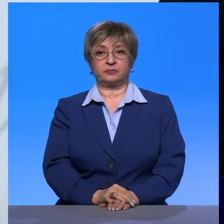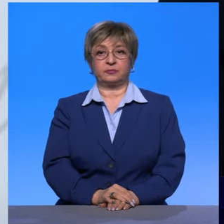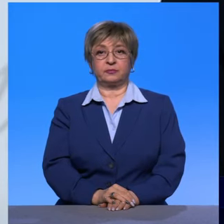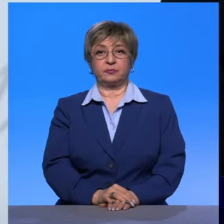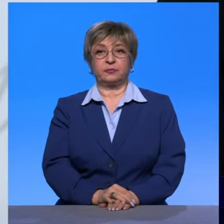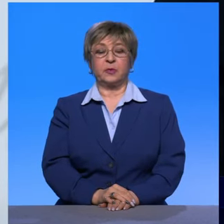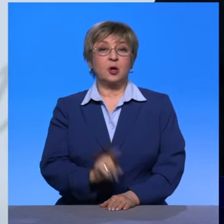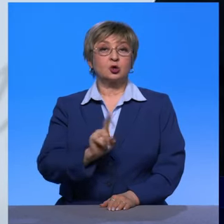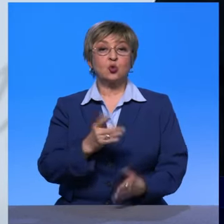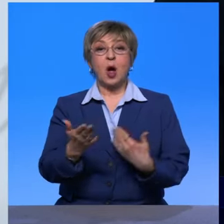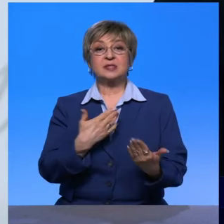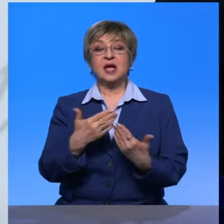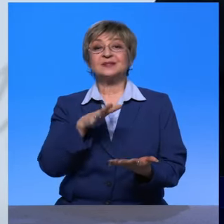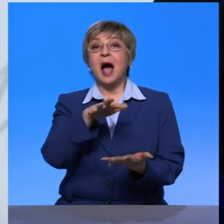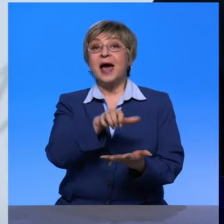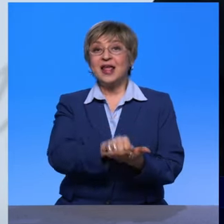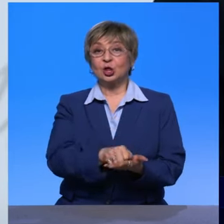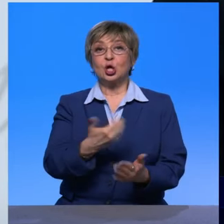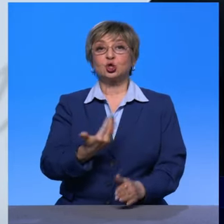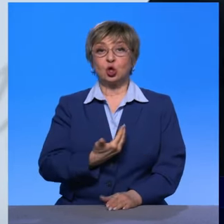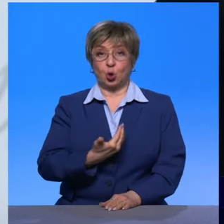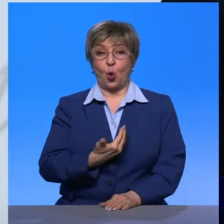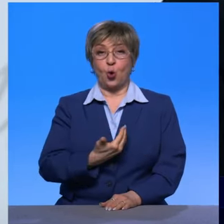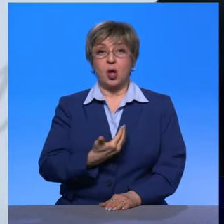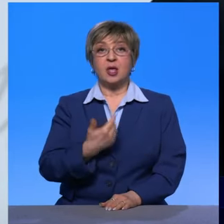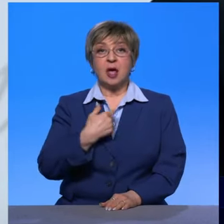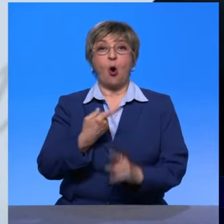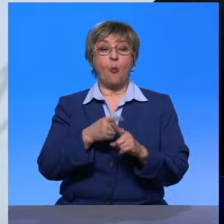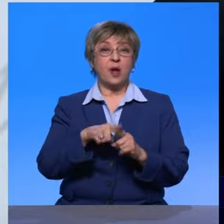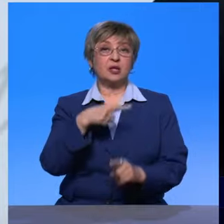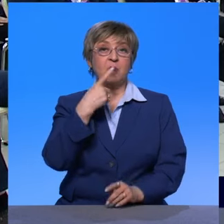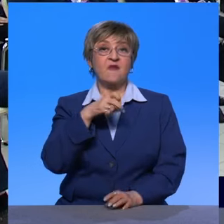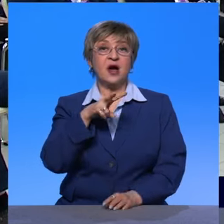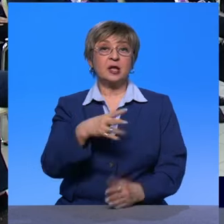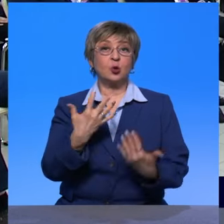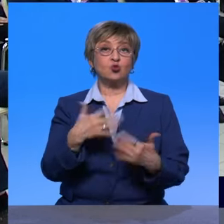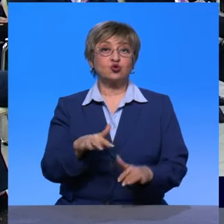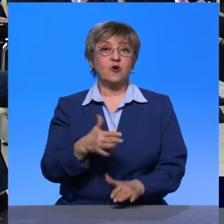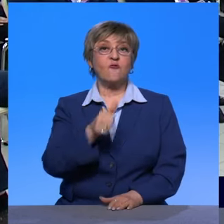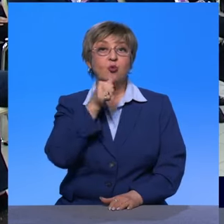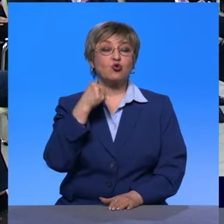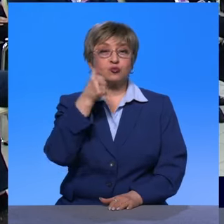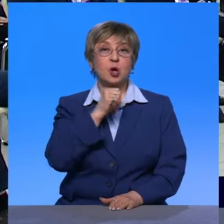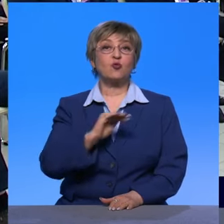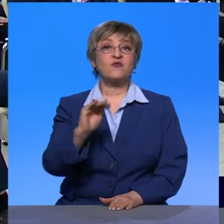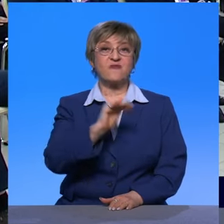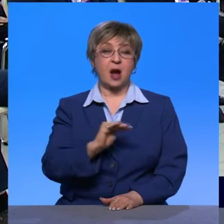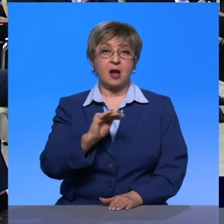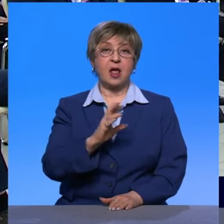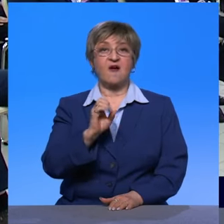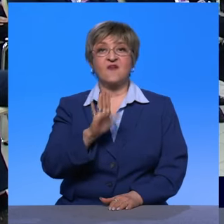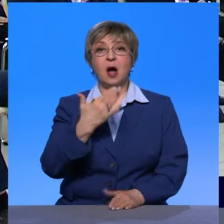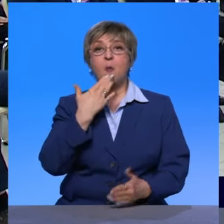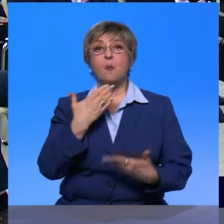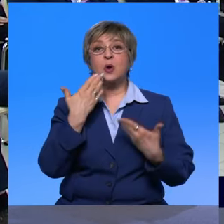Что касается арендного жилья, я ровно об этом говорил, по-моему, в прошлом году, в феврале прошлого года, в послании.